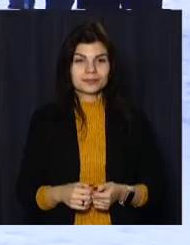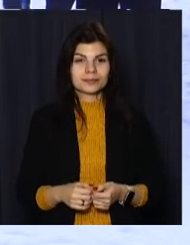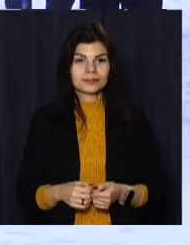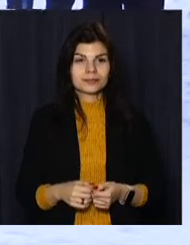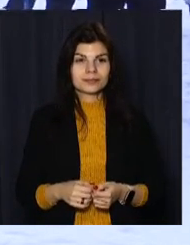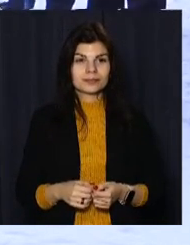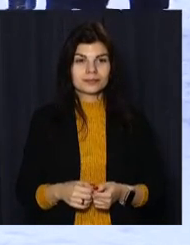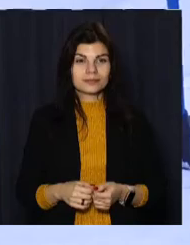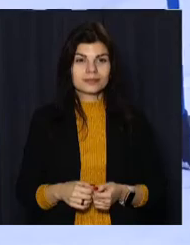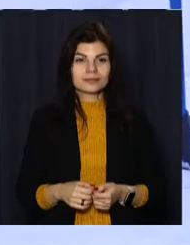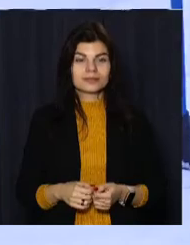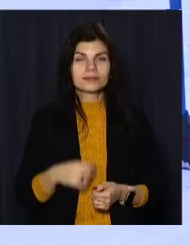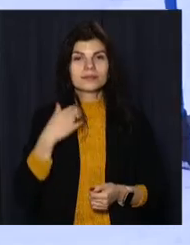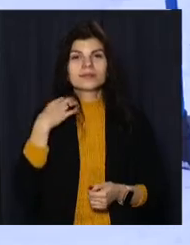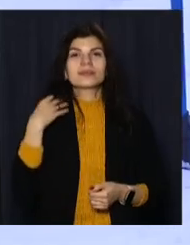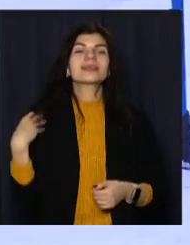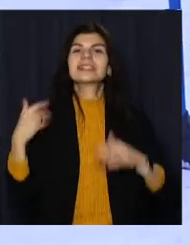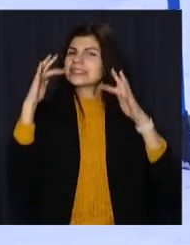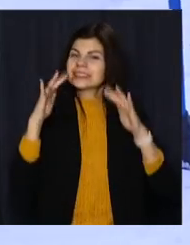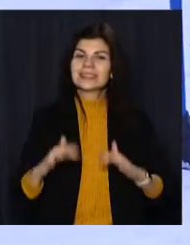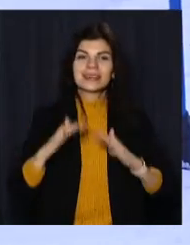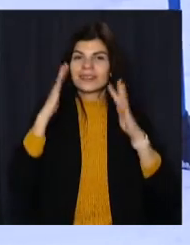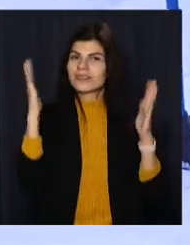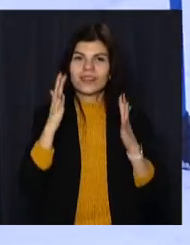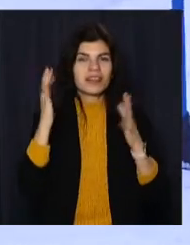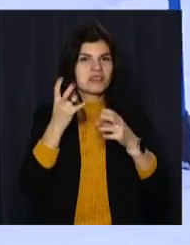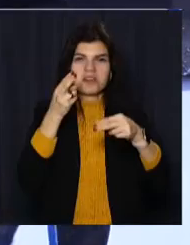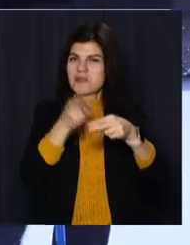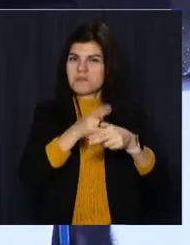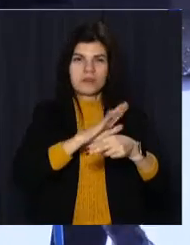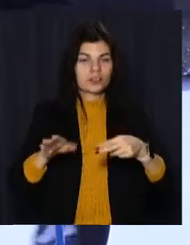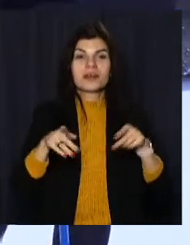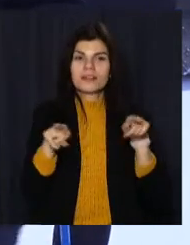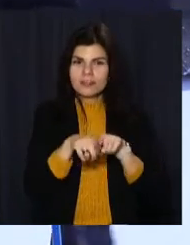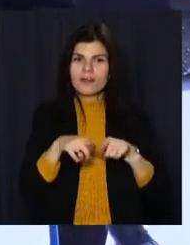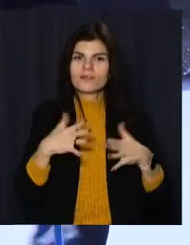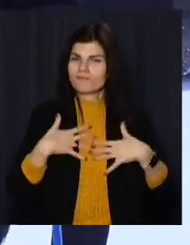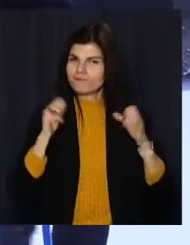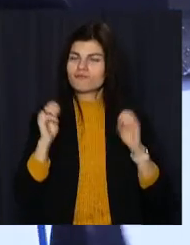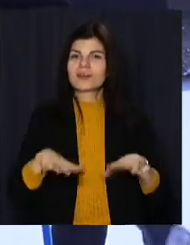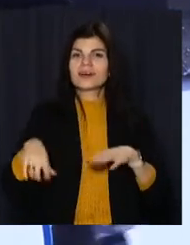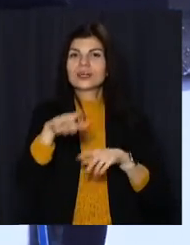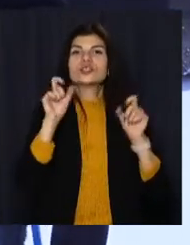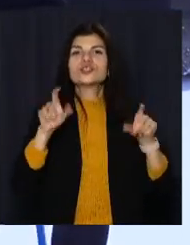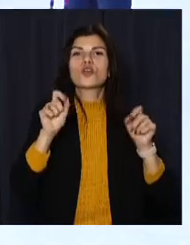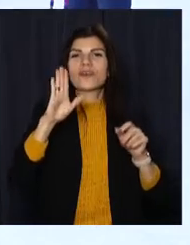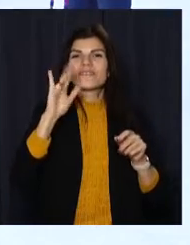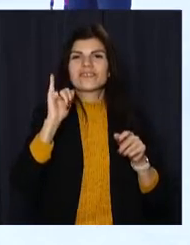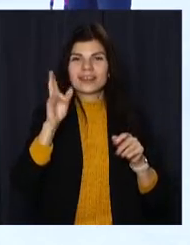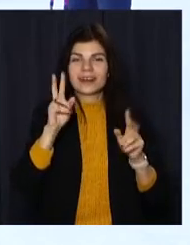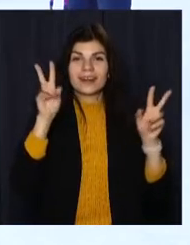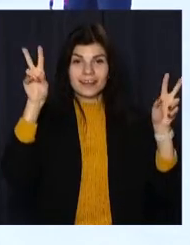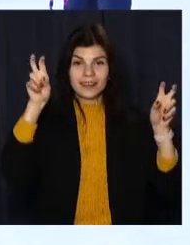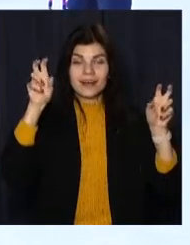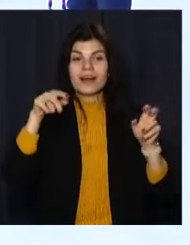Ані сніг, ані вітер не стануть на заваді. Ось так вправно та жваво відпочивальники «Золотого віку» розминаються перед